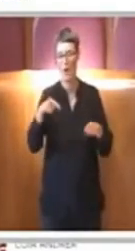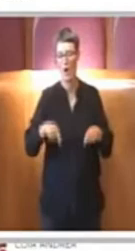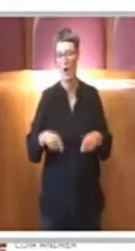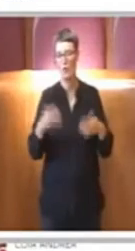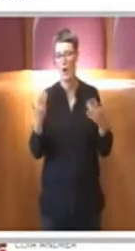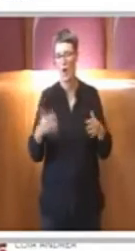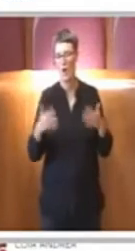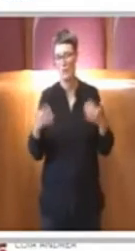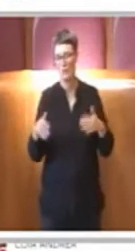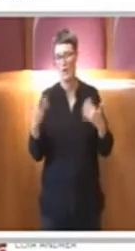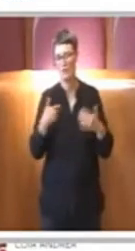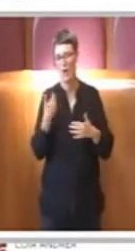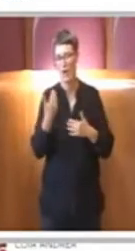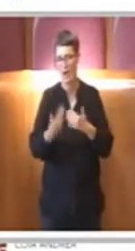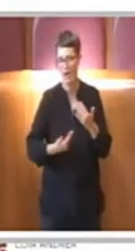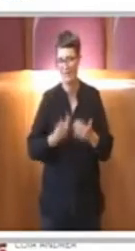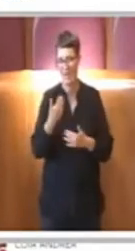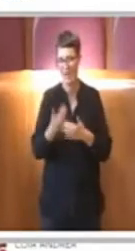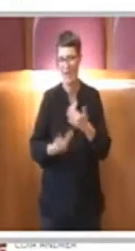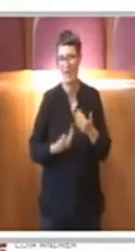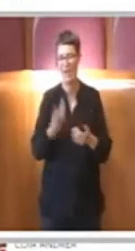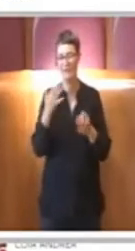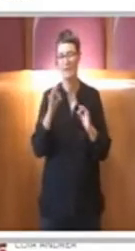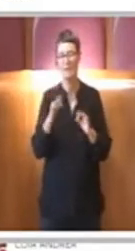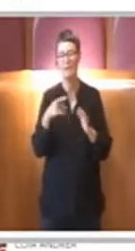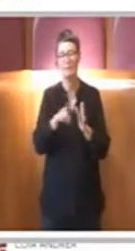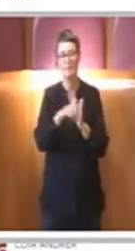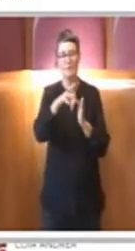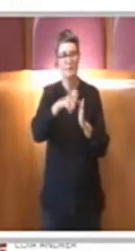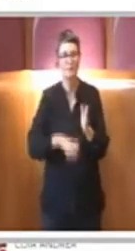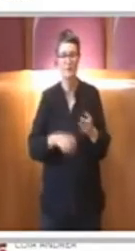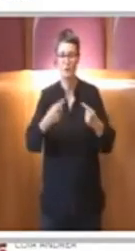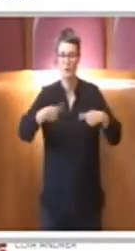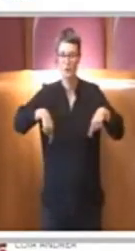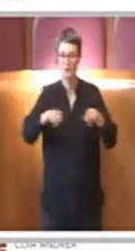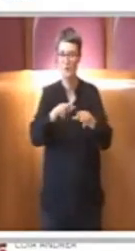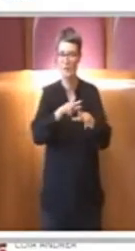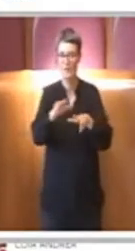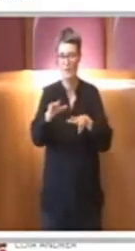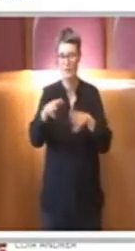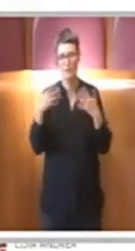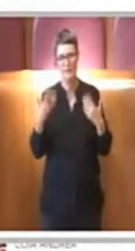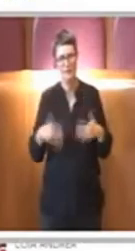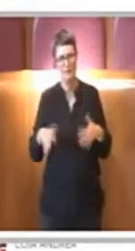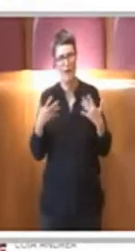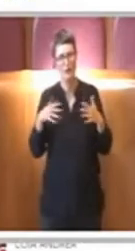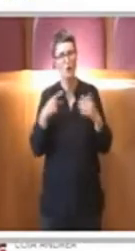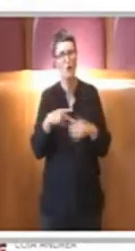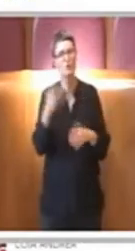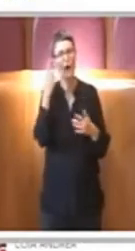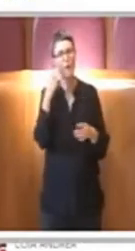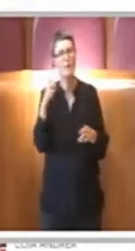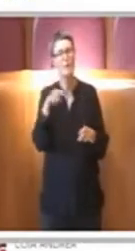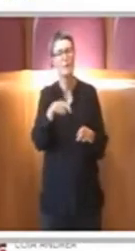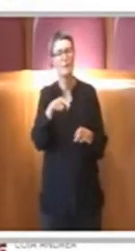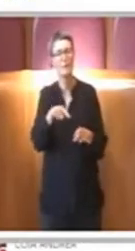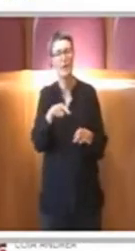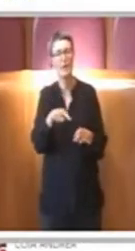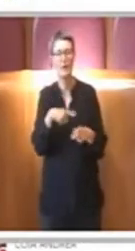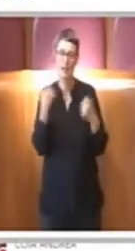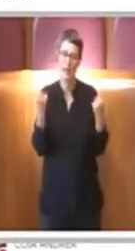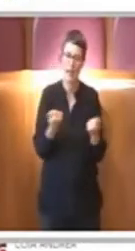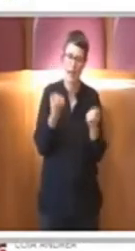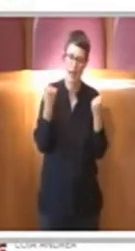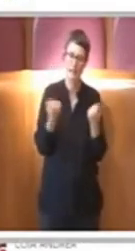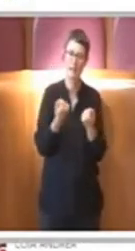con la delibera di giunta capitolina in cui si prevede che oltre alle attività commerciali